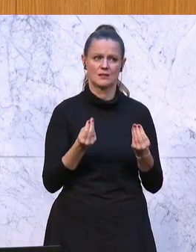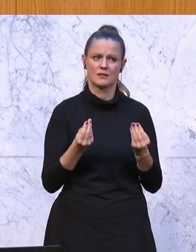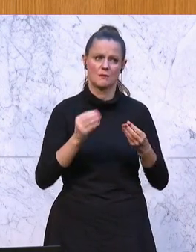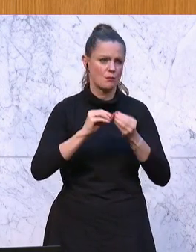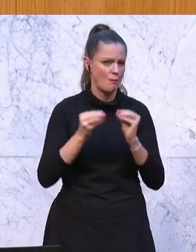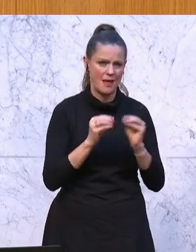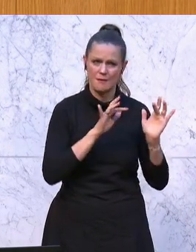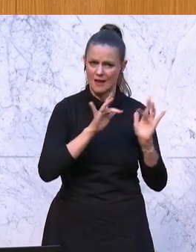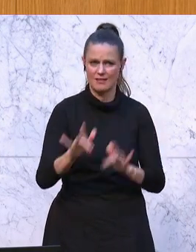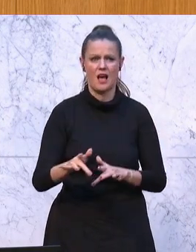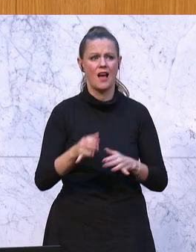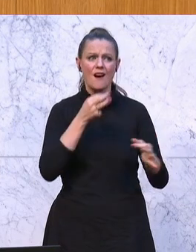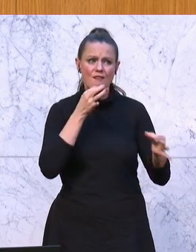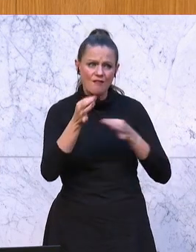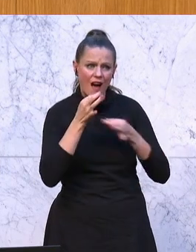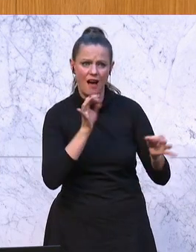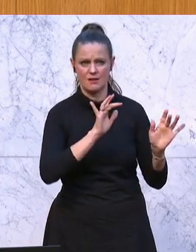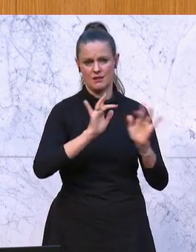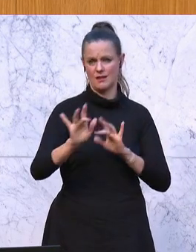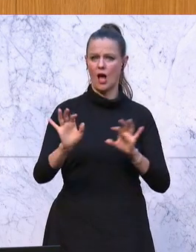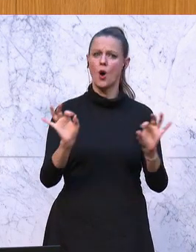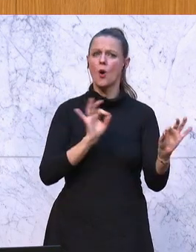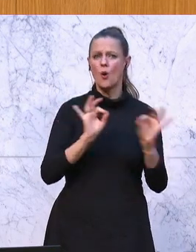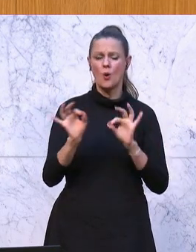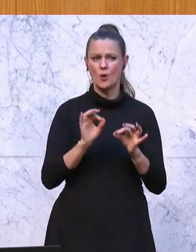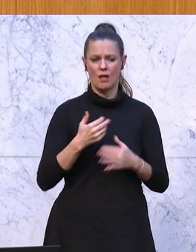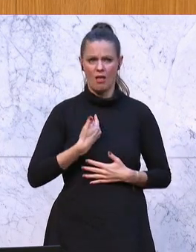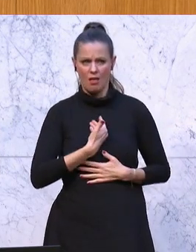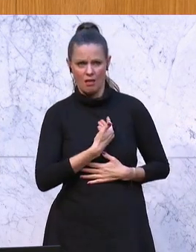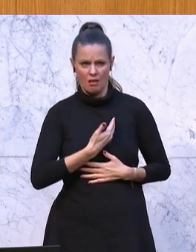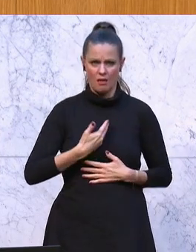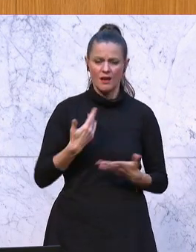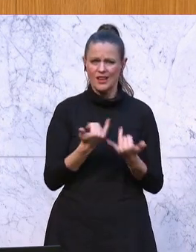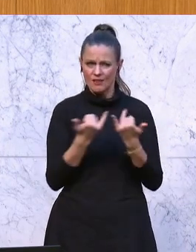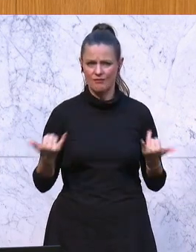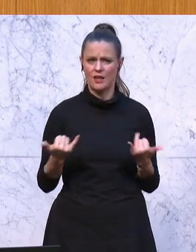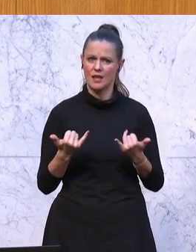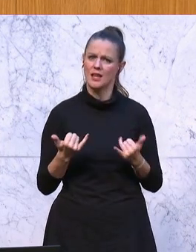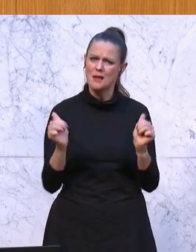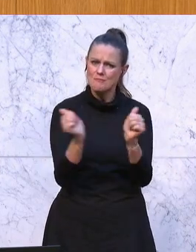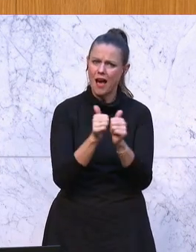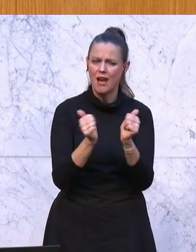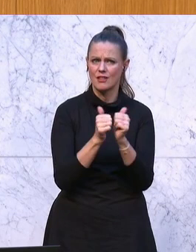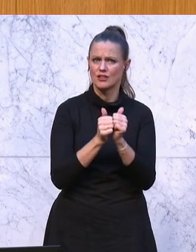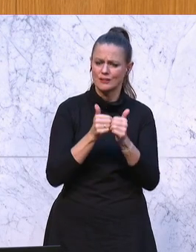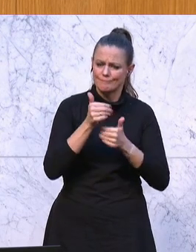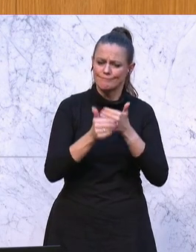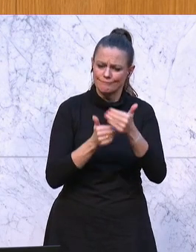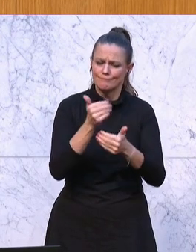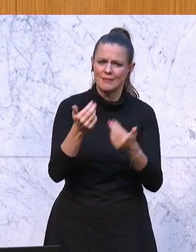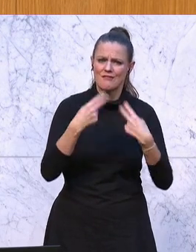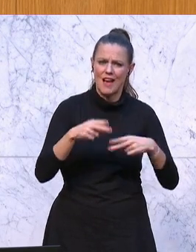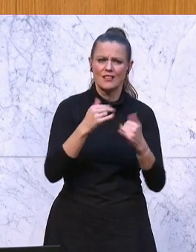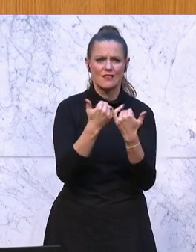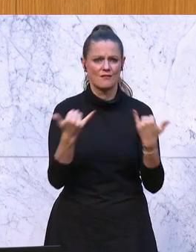Probleme haben, wenn sie Fragen haben, wenn sie sich nicht sicher sind, wie sie in ihrer Partnerschaft weiter vorgehen sollen, wie